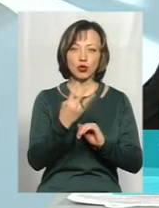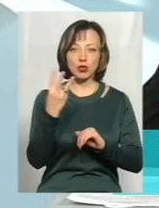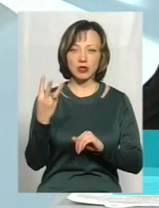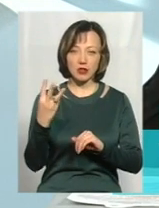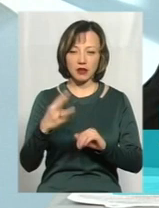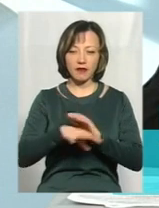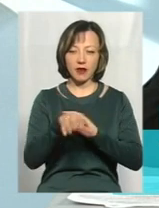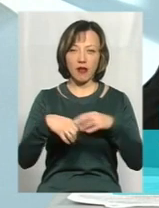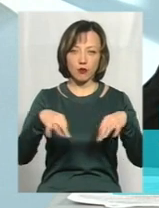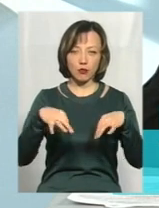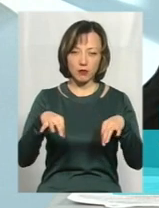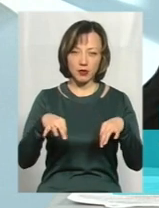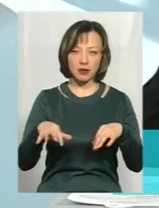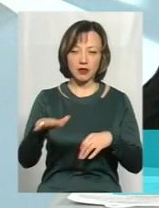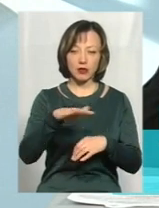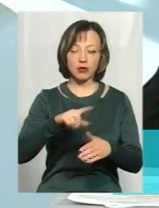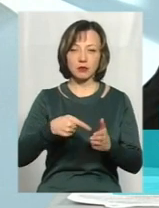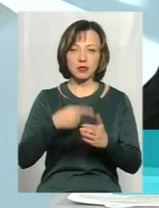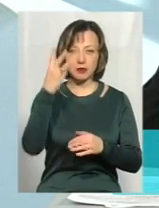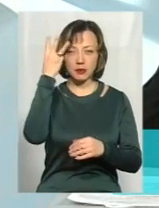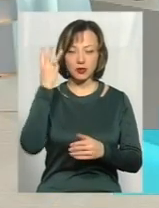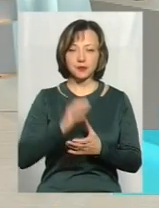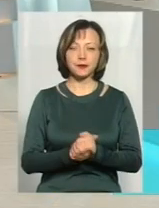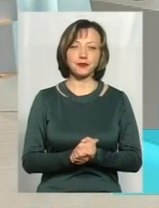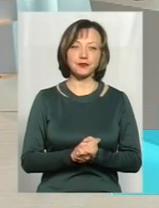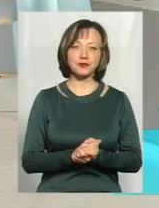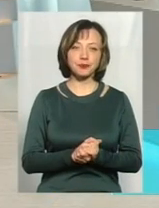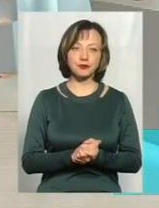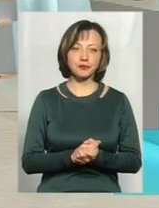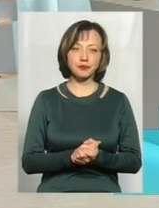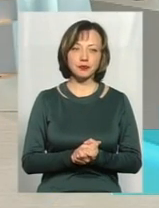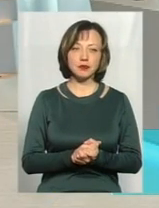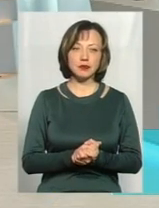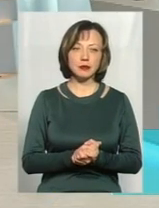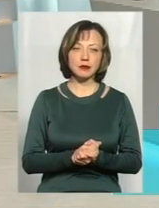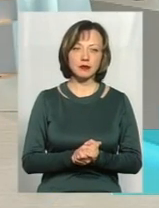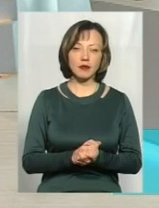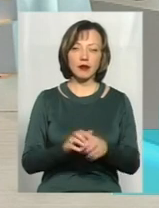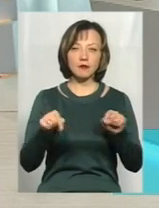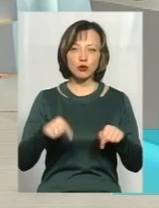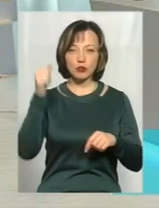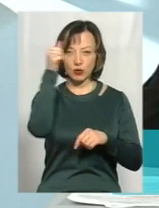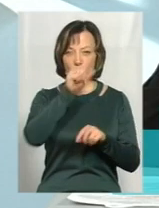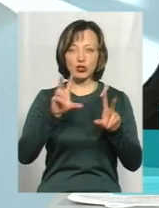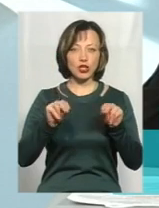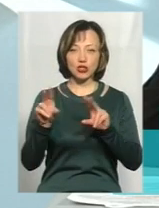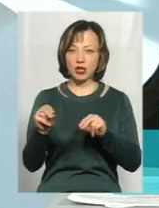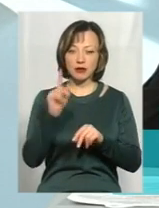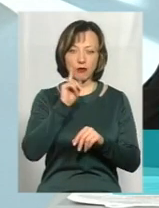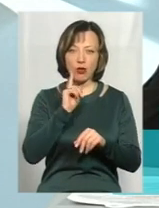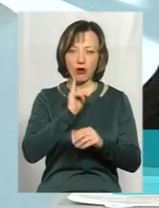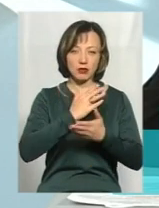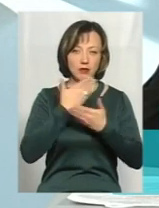незаконних заволодіння на території міста Хмельницького. В поточному році, на щастя, жодного